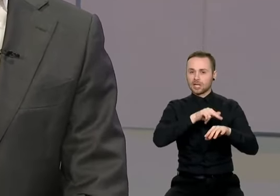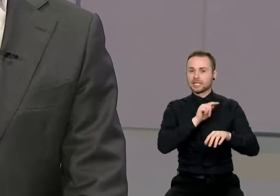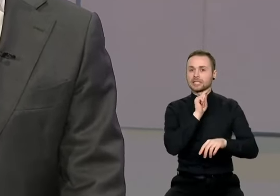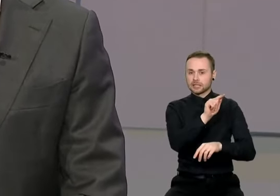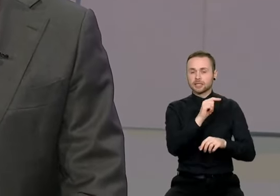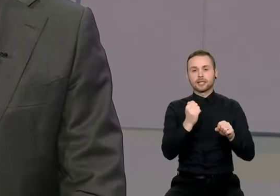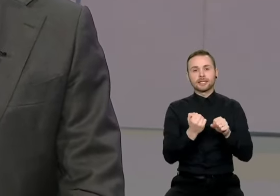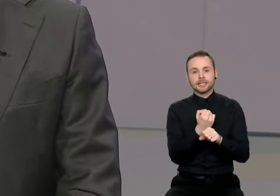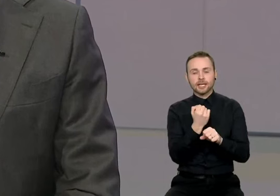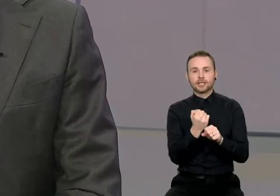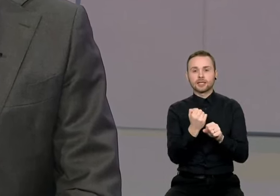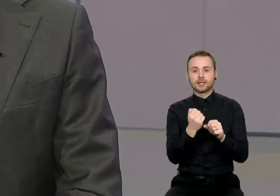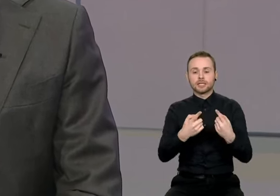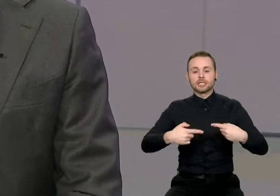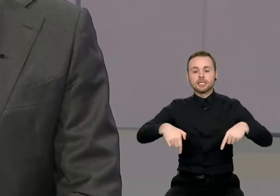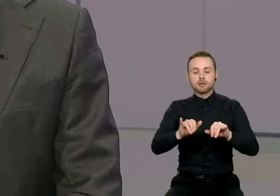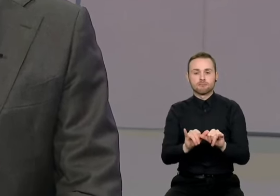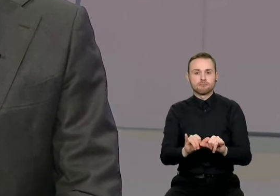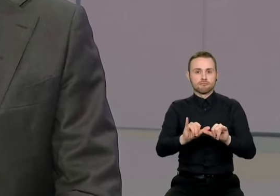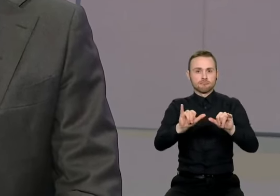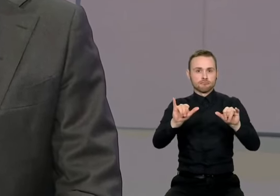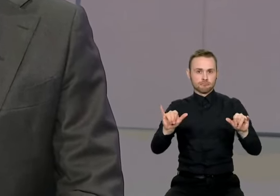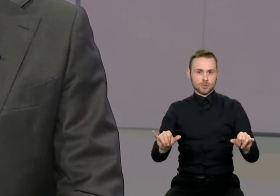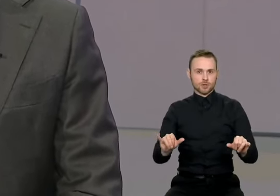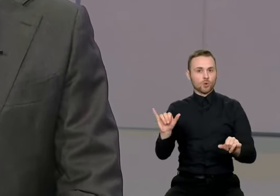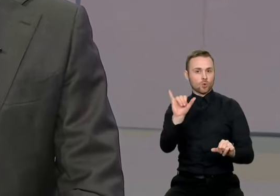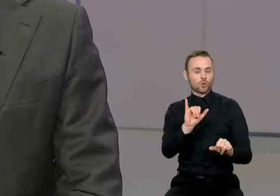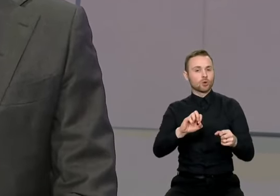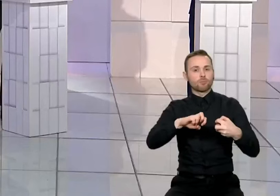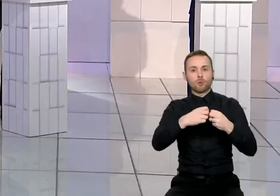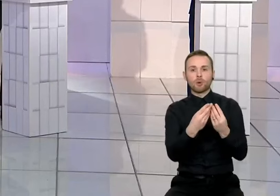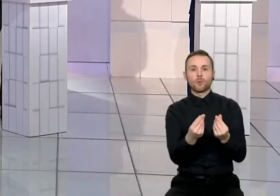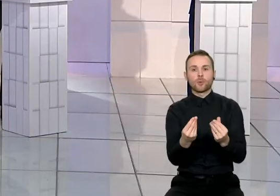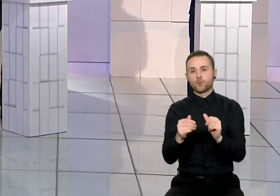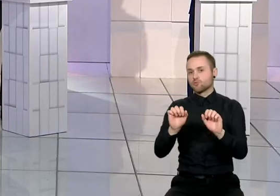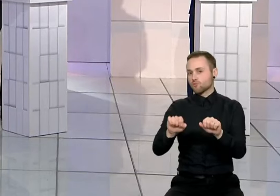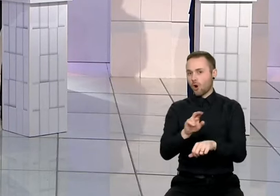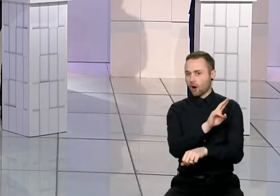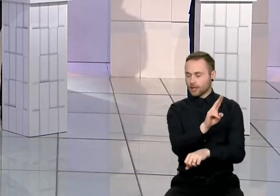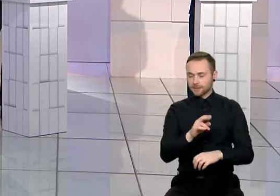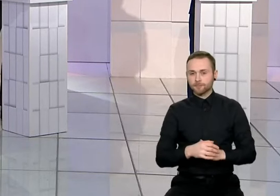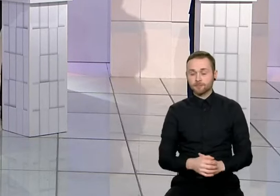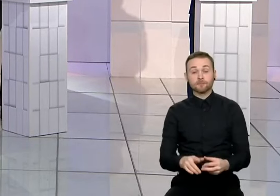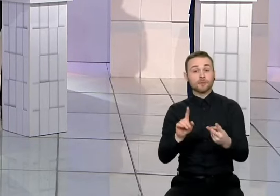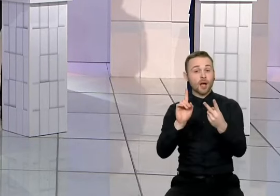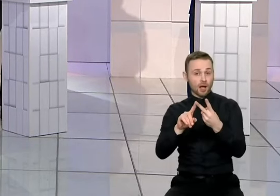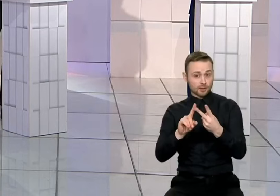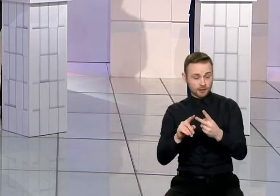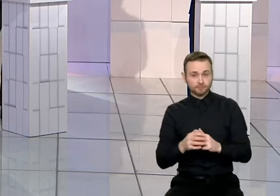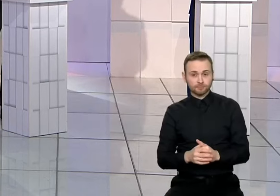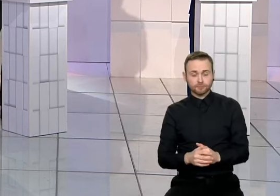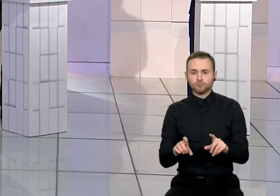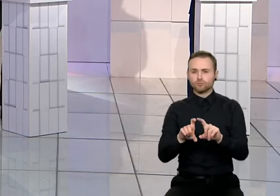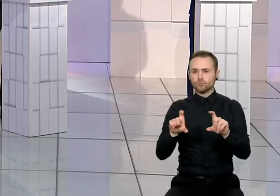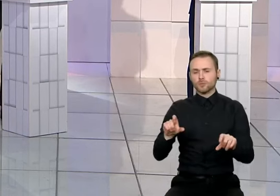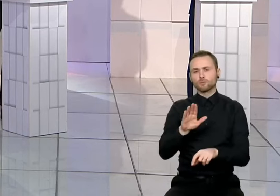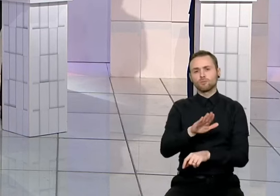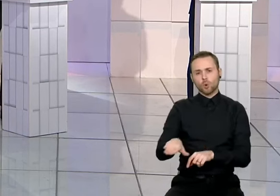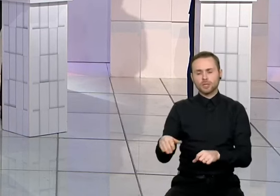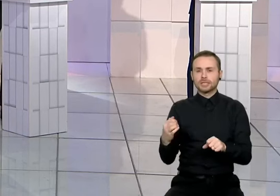apžvalgos ir priežiūros ratą Vilniaus teritorijoje. Kitas dalykas, be abejo, moksleivių informavimas, švietimas,